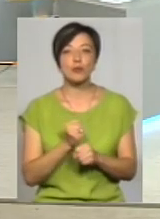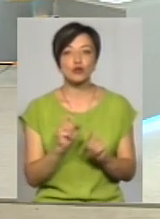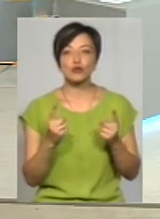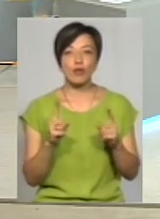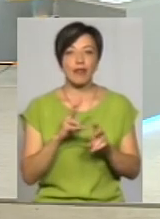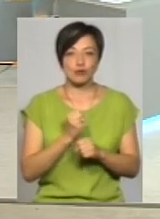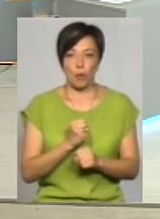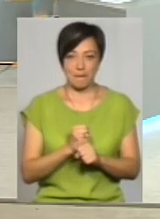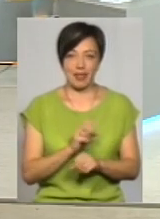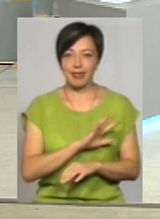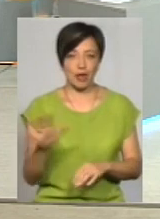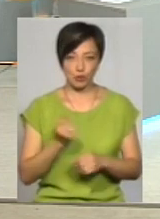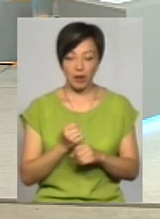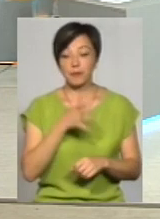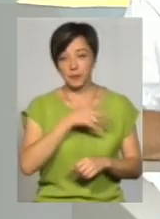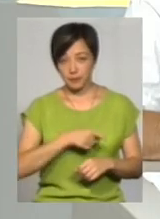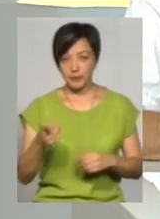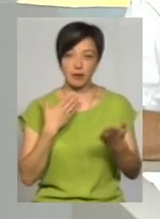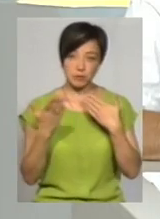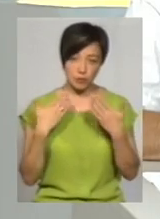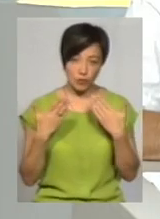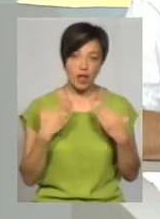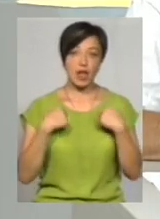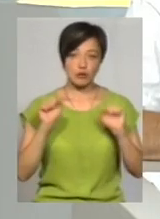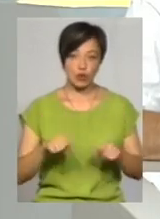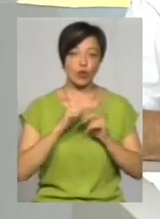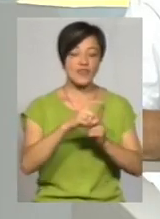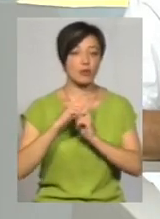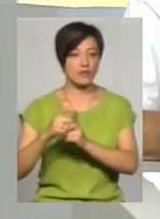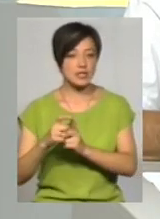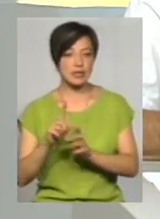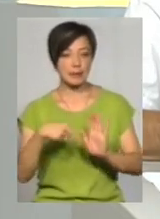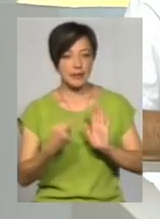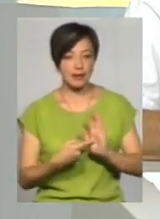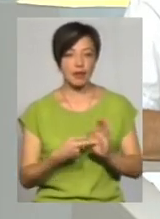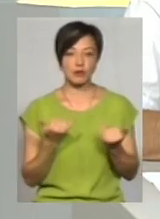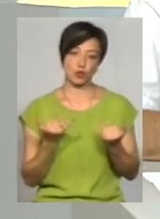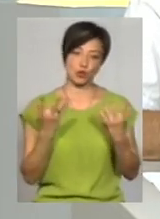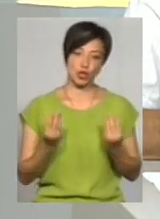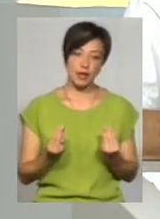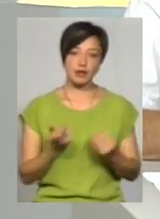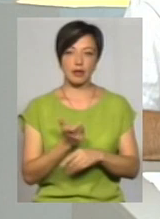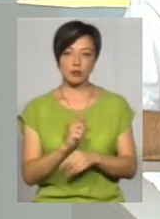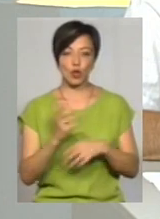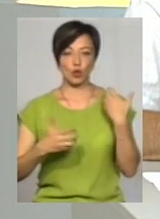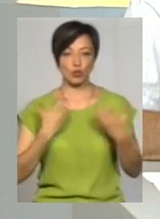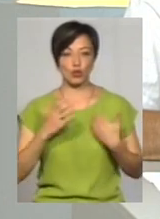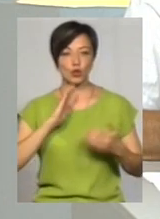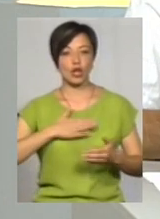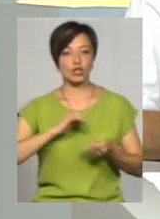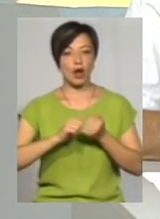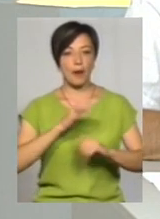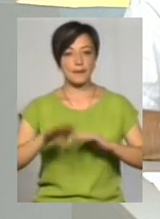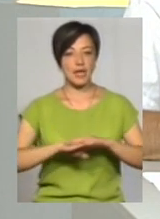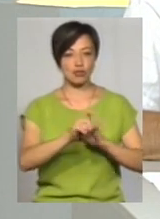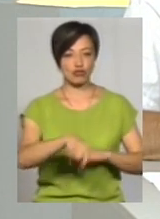чому не зробили. Тому я думаю, що під час нашого такого спілкування я зможу дати відповіді на ті питання, які на сьогоднішній найбільше турбують наших камінчан,